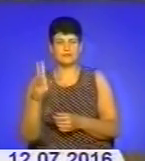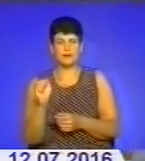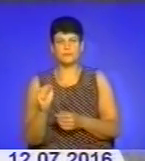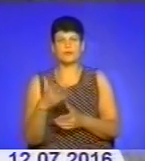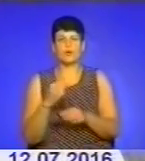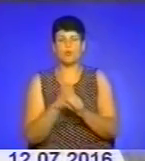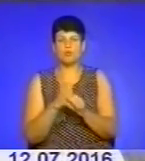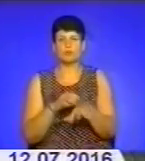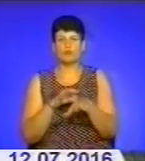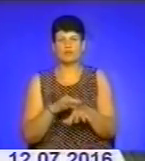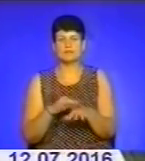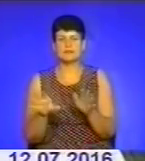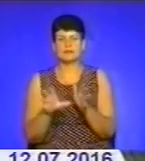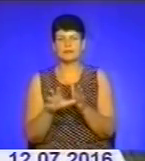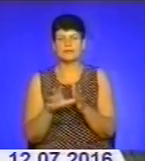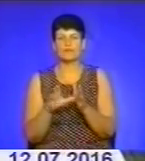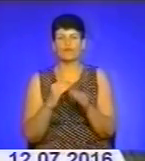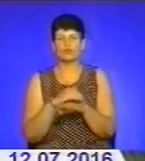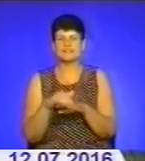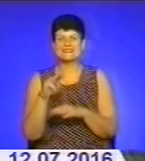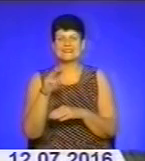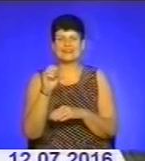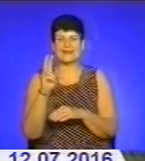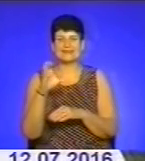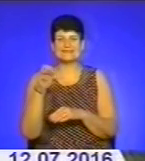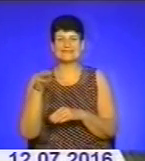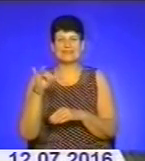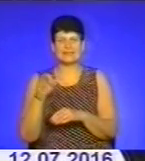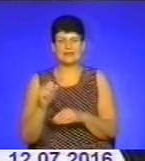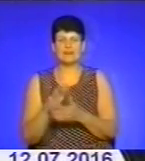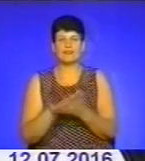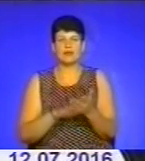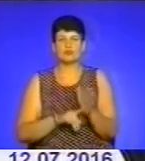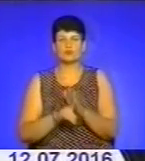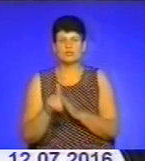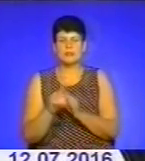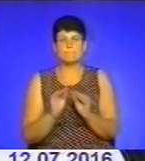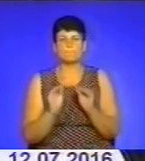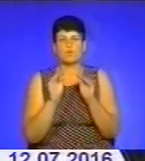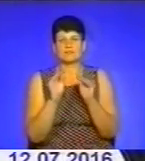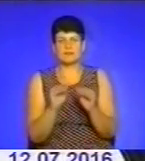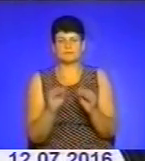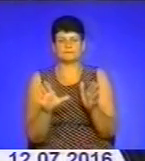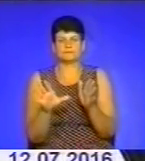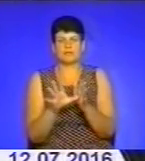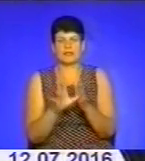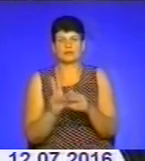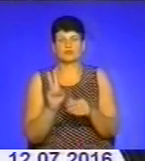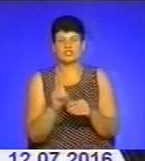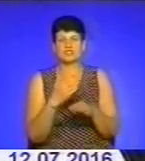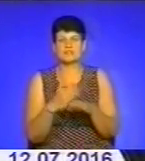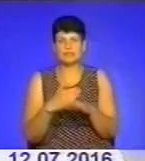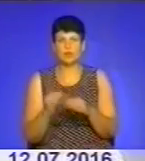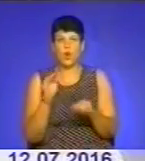Там уже встановлено опори майбутньої контактної мережі. Далі розпочнеться монтаж мережі. Частину обладнання її